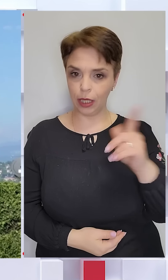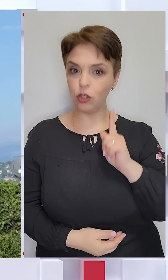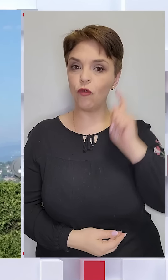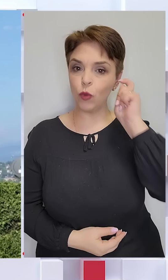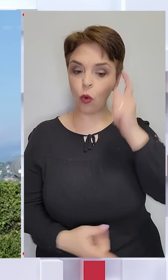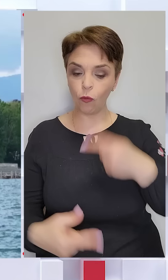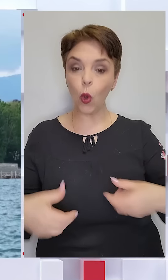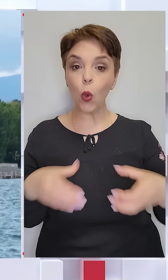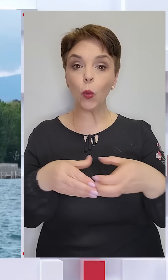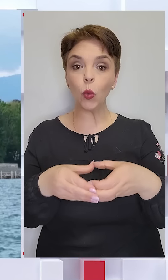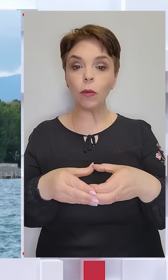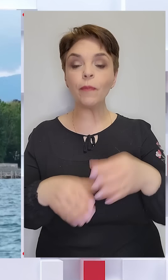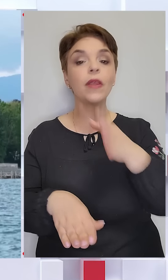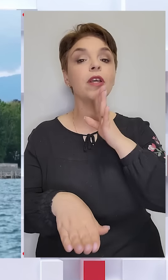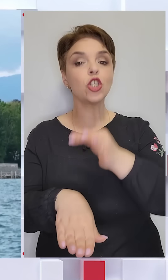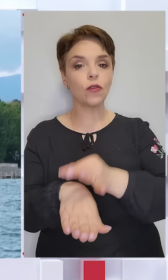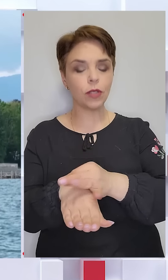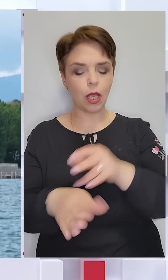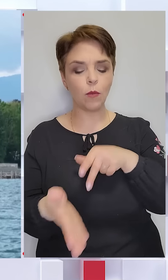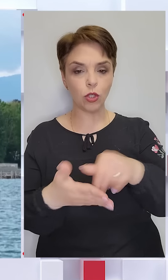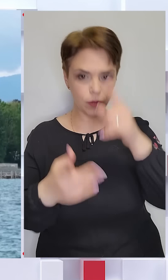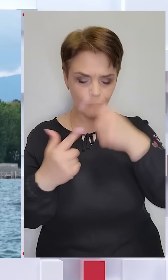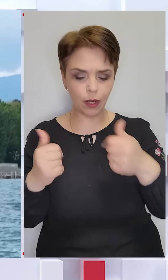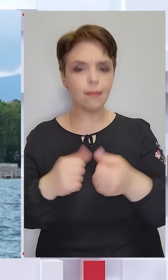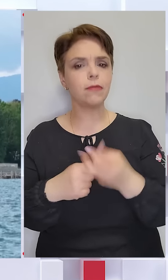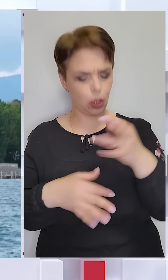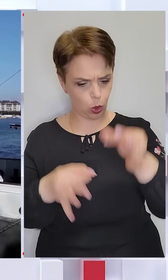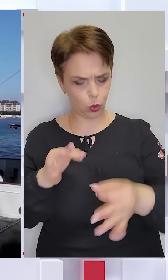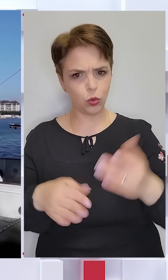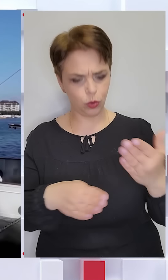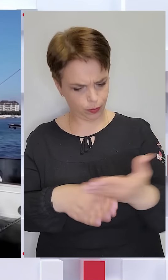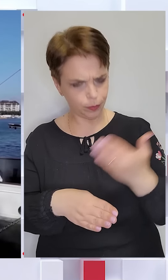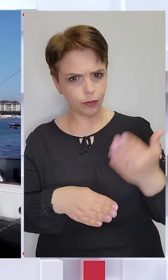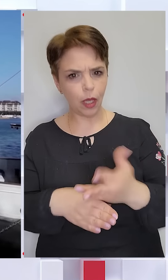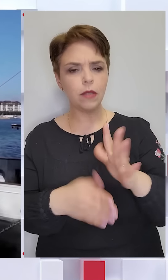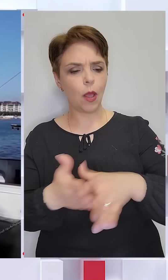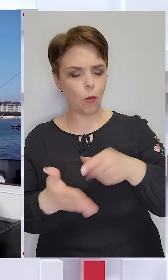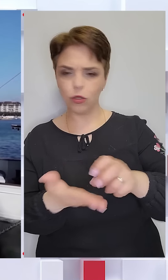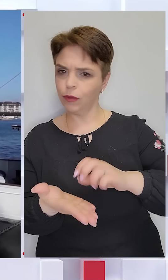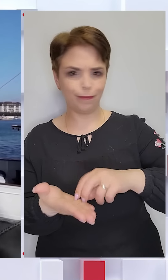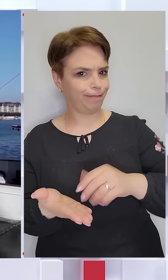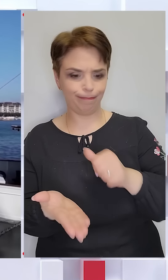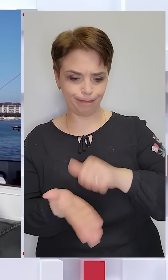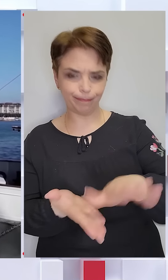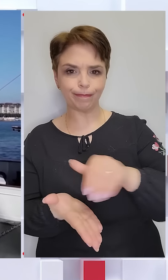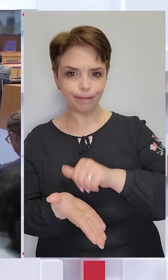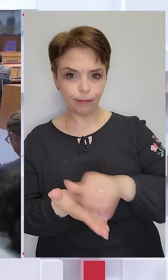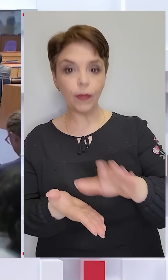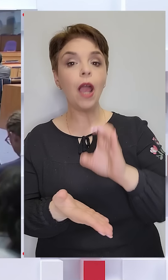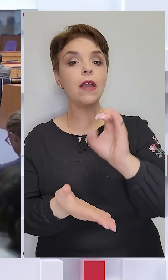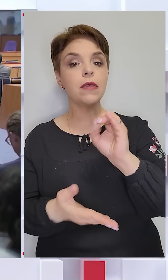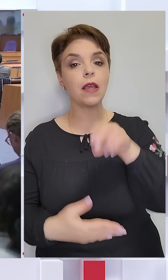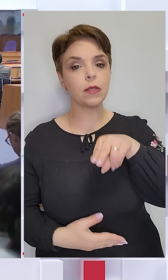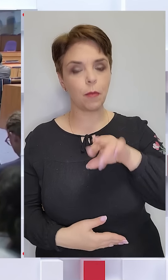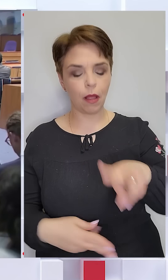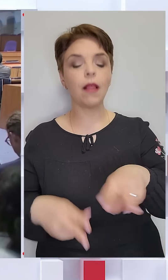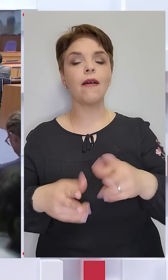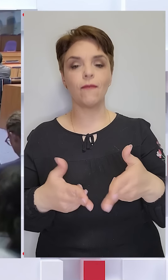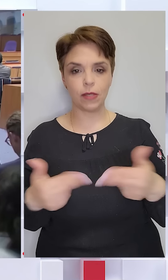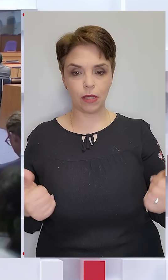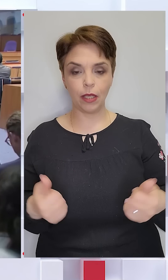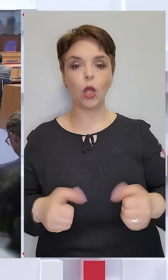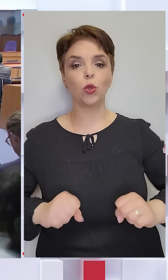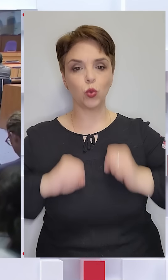вікової групи. Швейцарки пройшли у своїй країні декілька судів, ті позови відхилили. ЄСПЛ вже визнає, зусилля